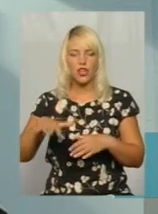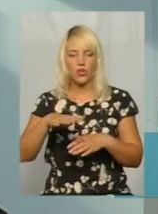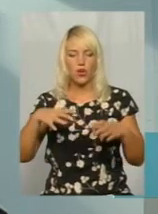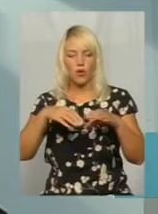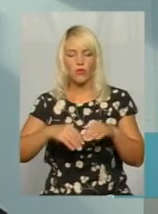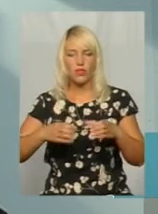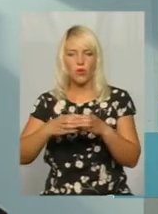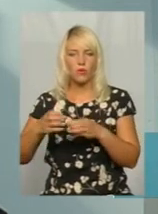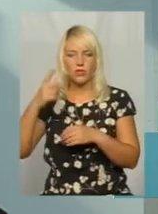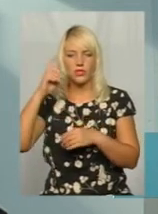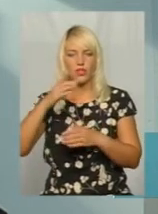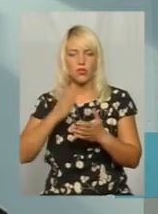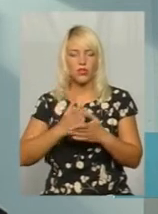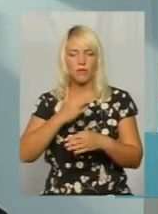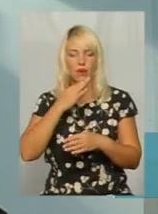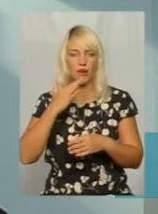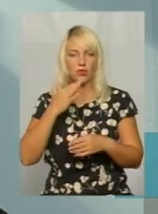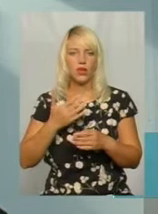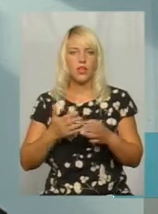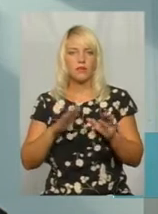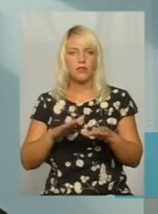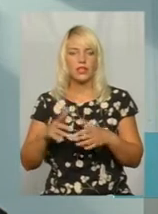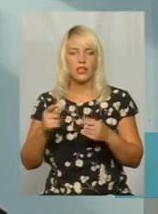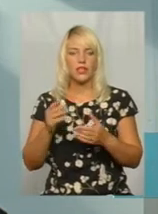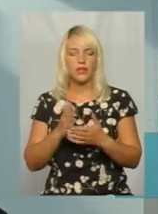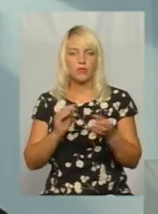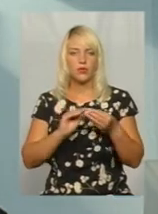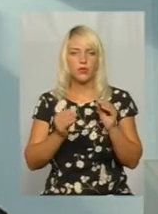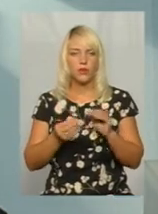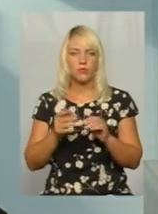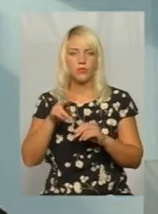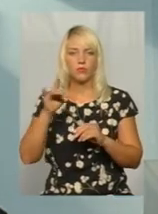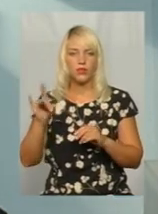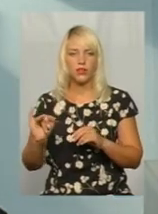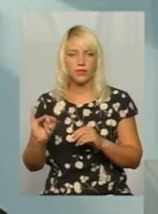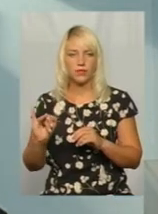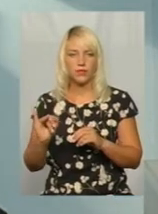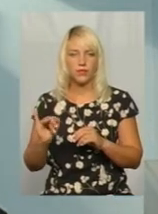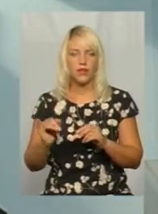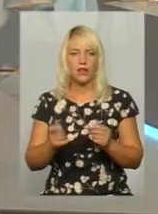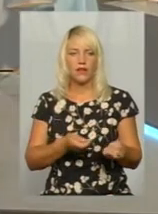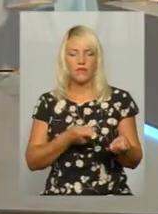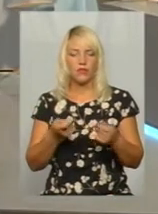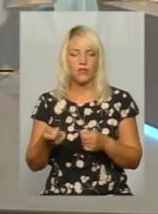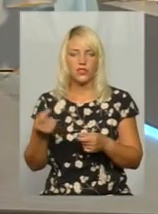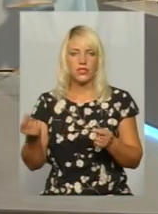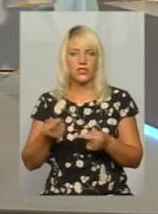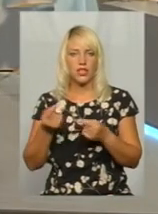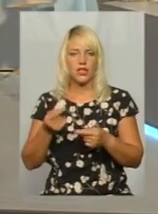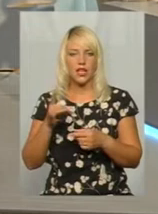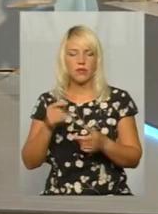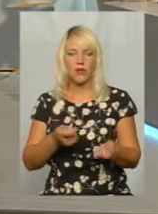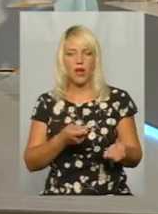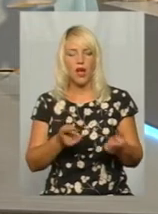частина об'єднаних територіальних громад, які там мають проблему при вивозі зерна або при вивозі